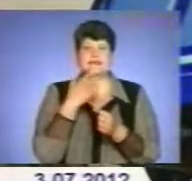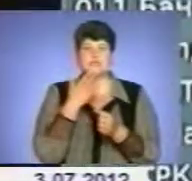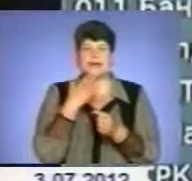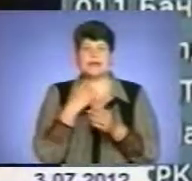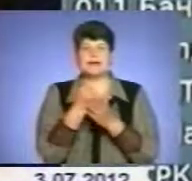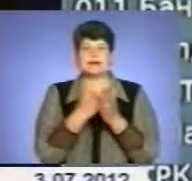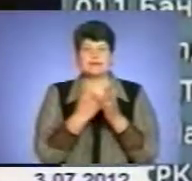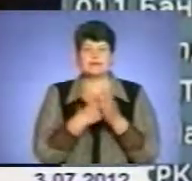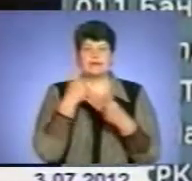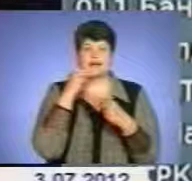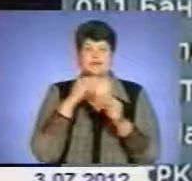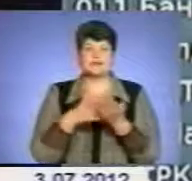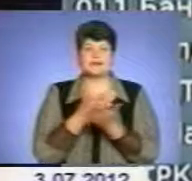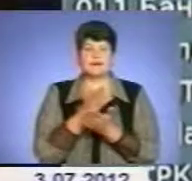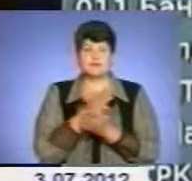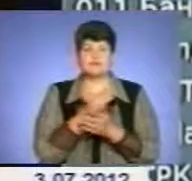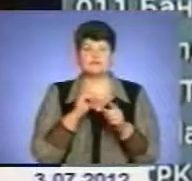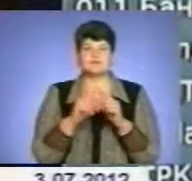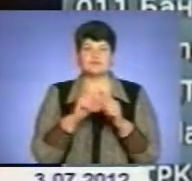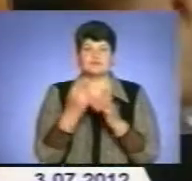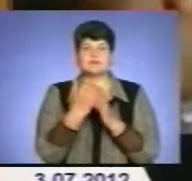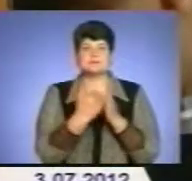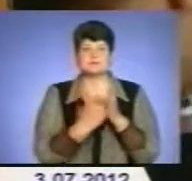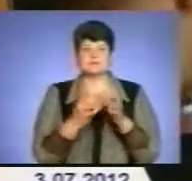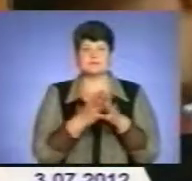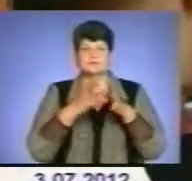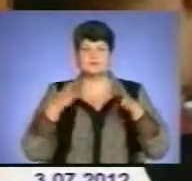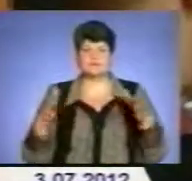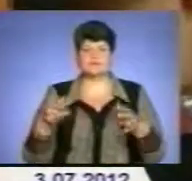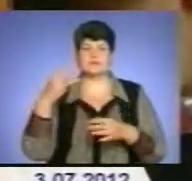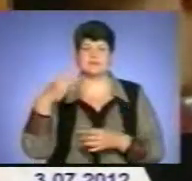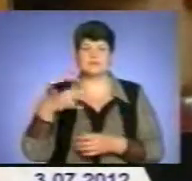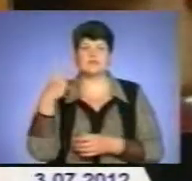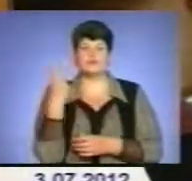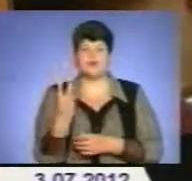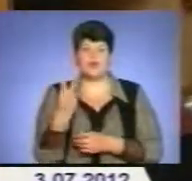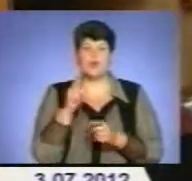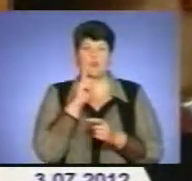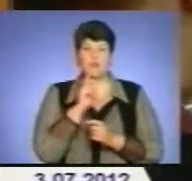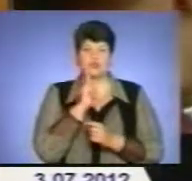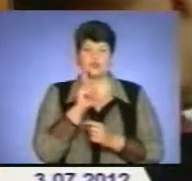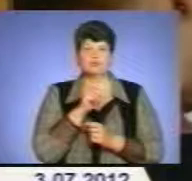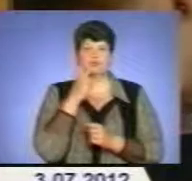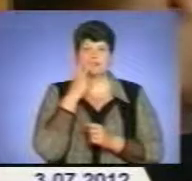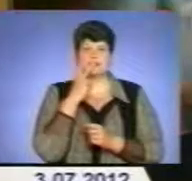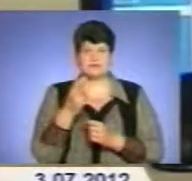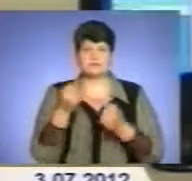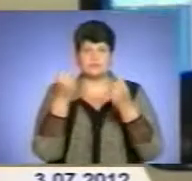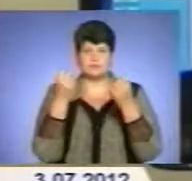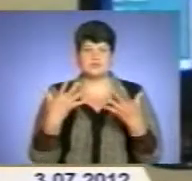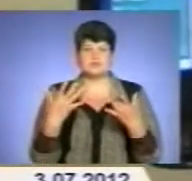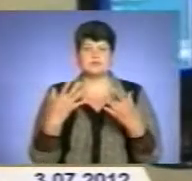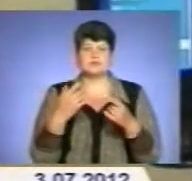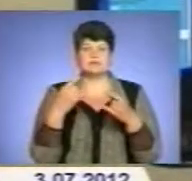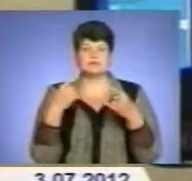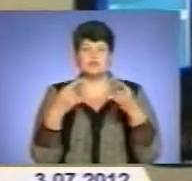якості. Однак, незабаром список розширять до 32. Поки що цифрове телебачення українці дивитимуться разом із аналоговим. Однак, до